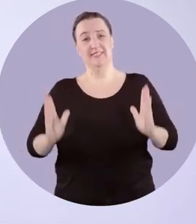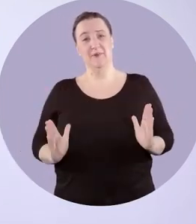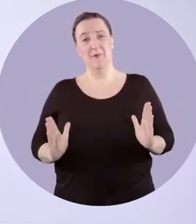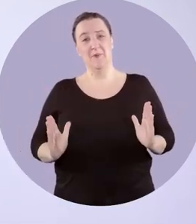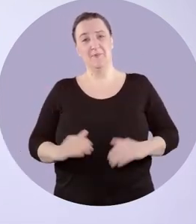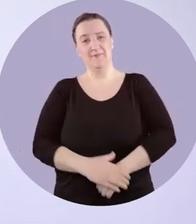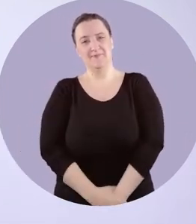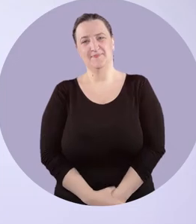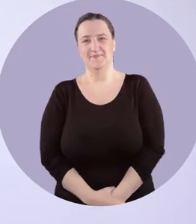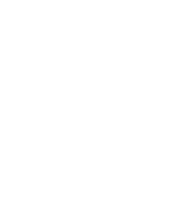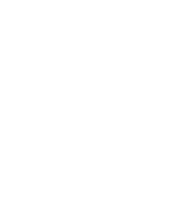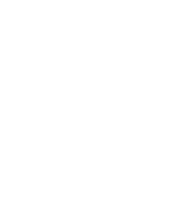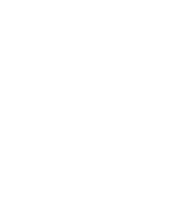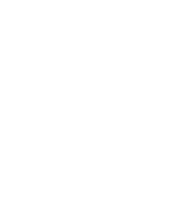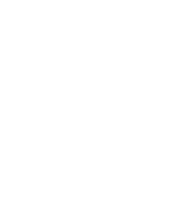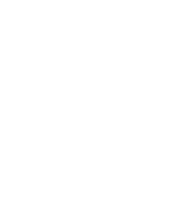il faut tous rester chez soi.